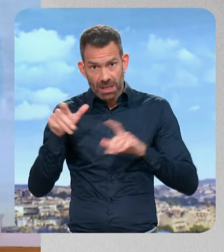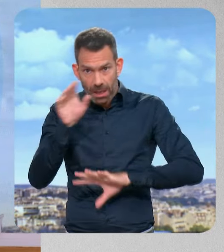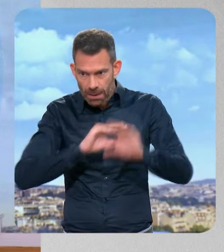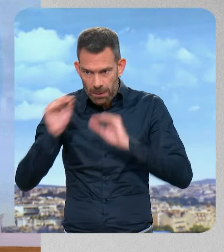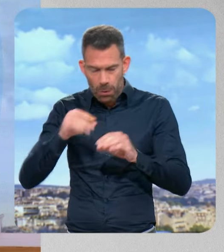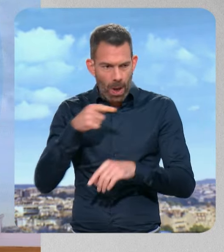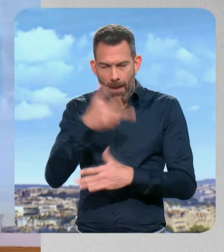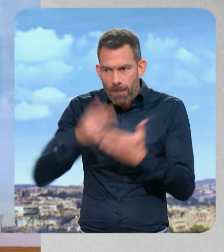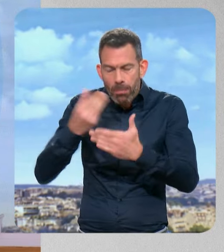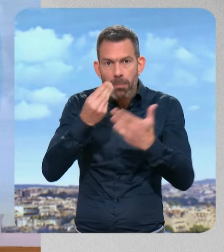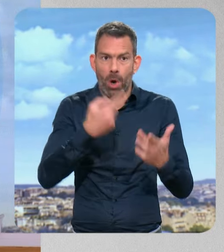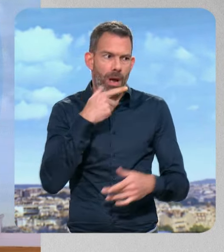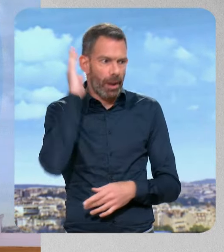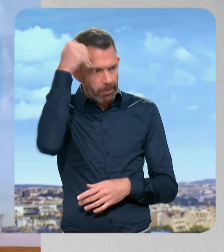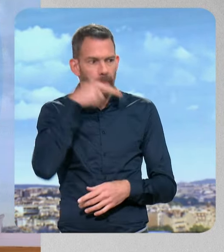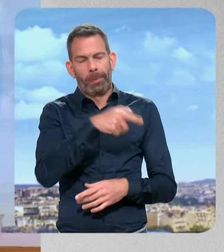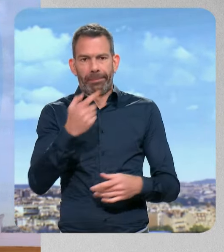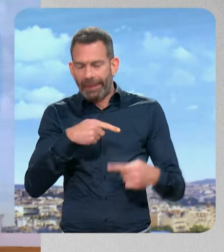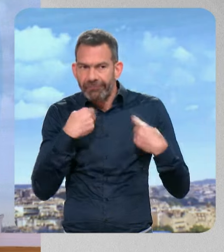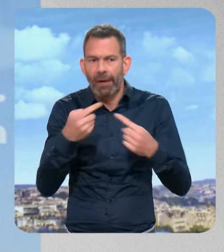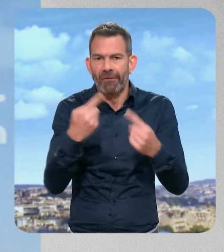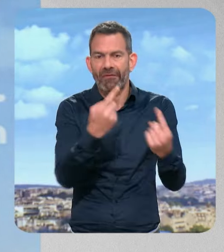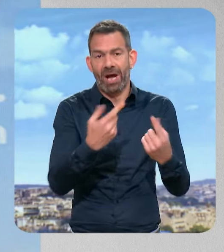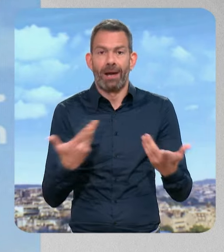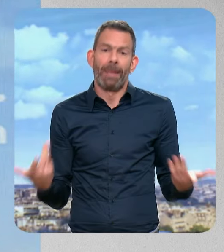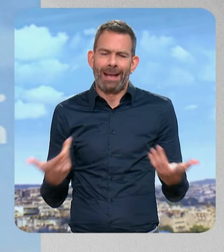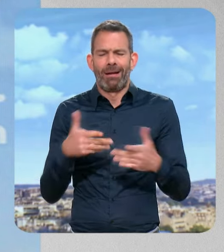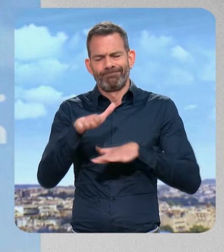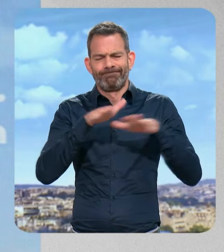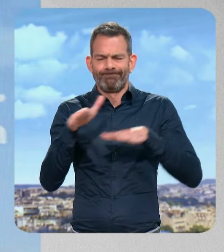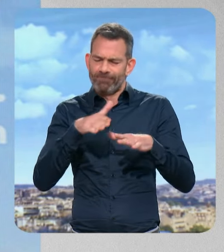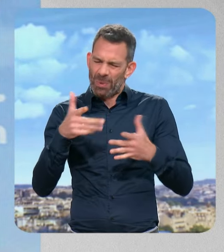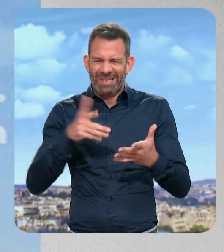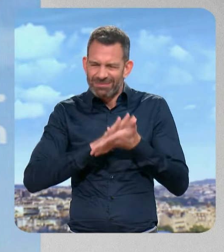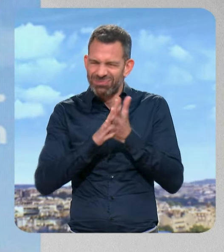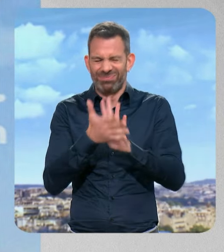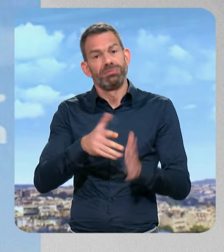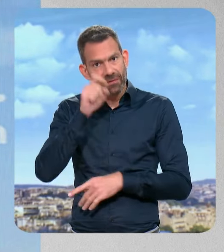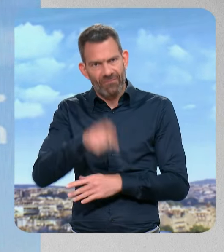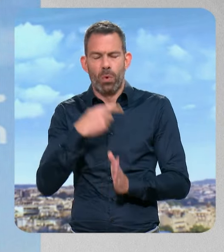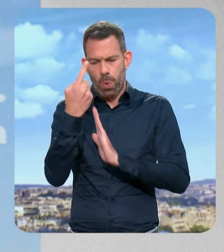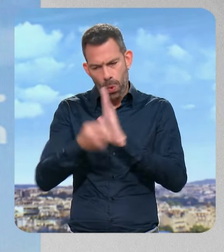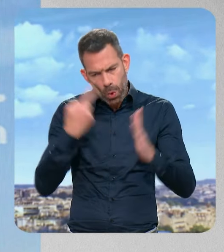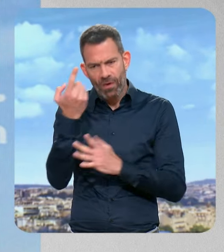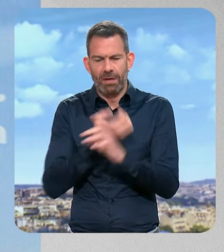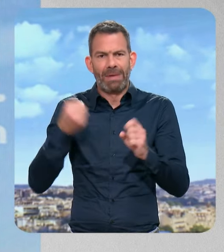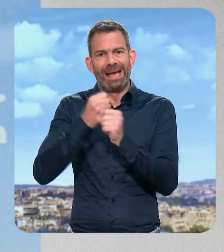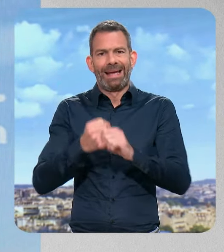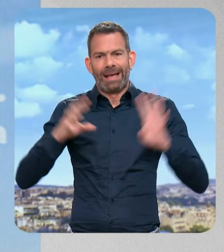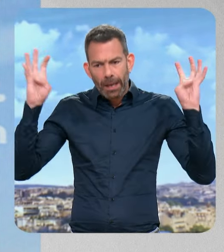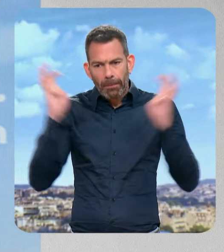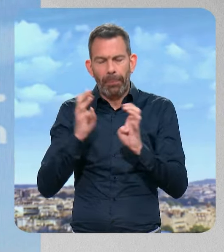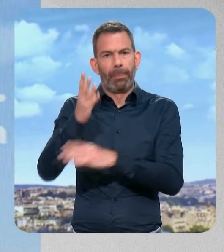modèle a beaucoup évolué. Et donc, je vous l'annonce, nous allons relancer le Beauvau de la sécurité civile. Le